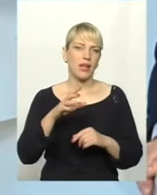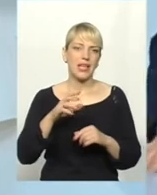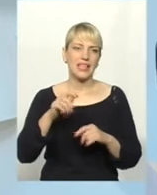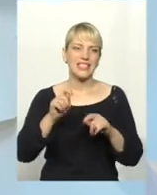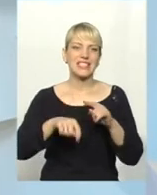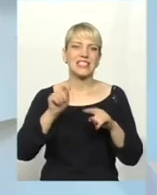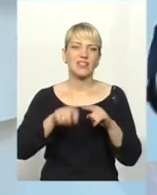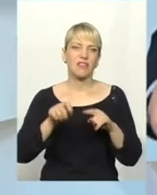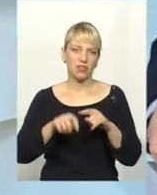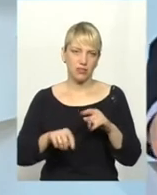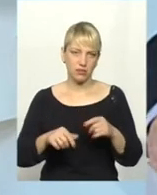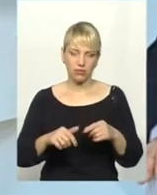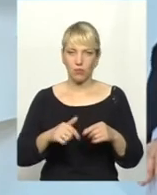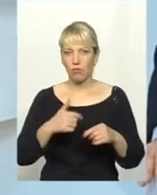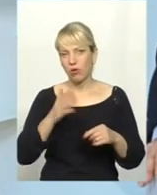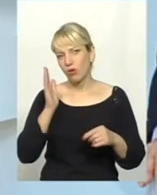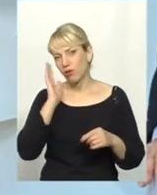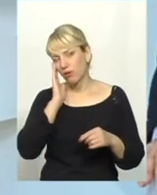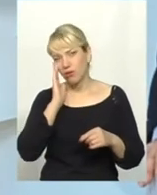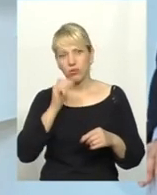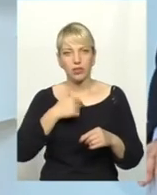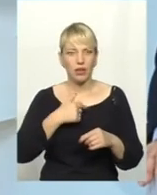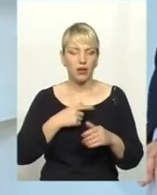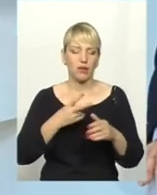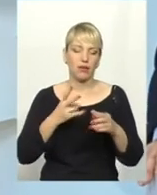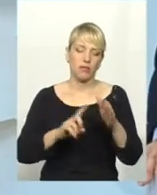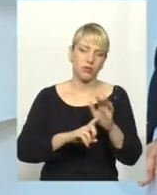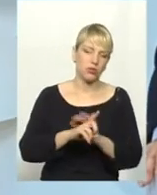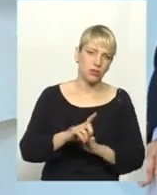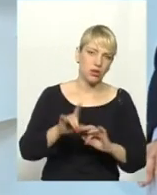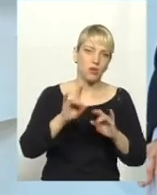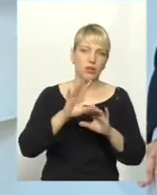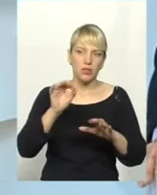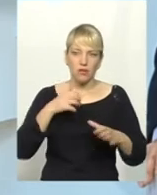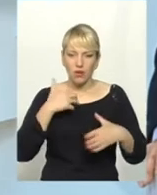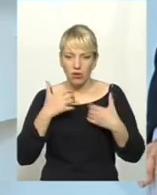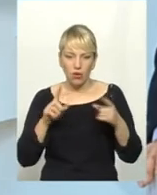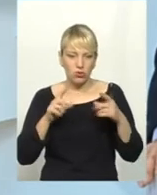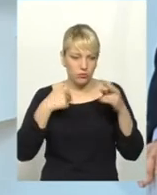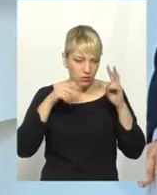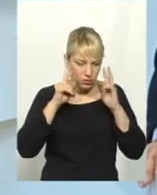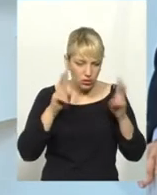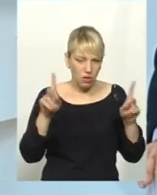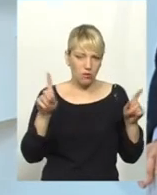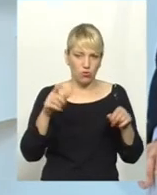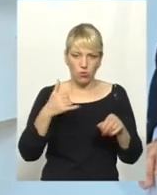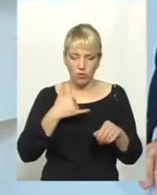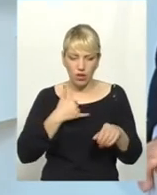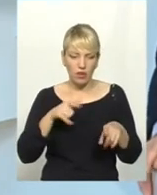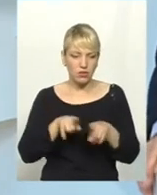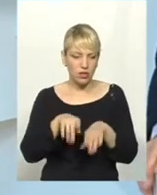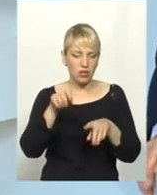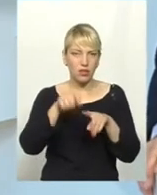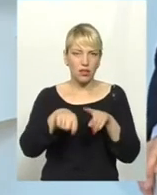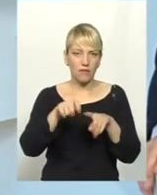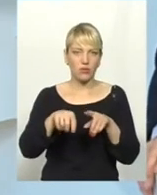цілий альбом, пояснювати губернатору, всі схвилювалися, що ж ми не знаємо, що в нас таке біда сифіліс. Нас